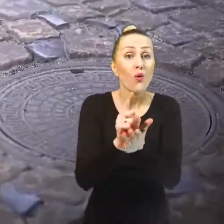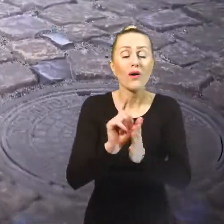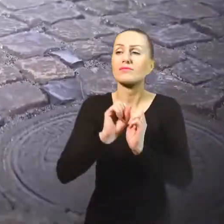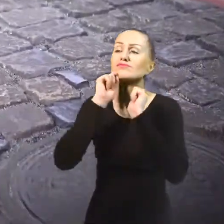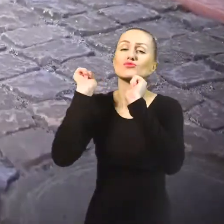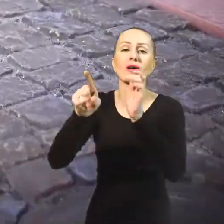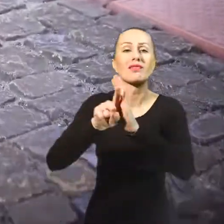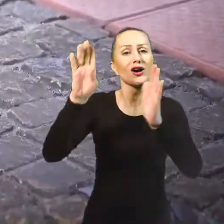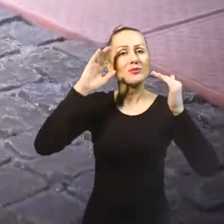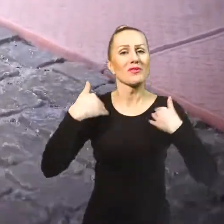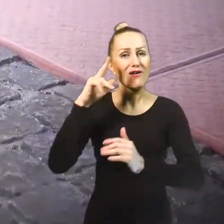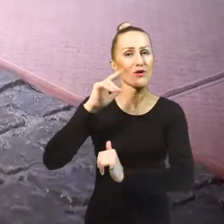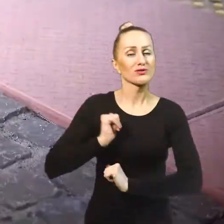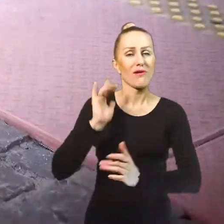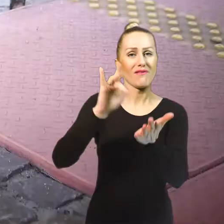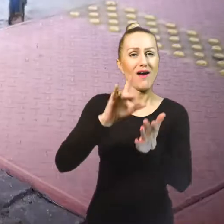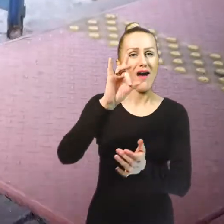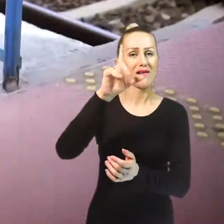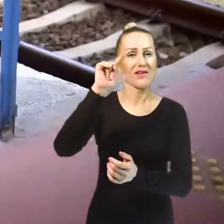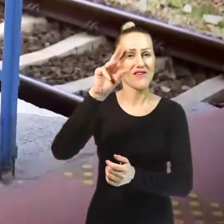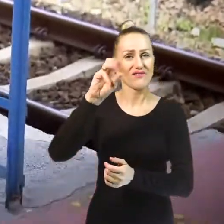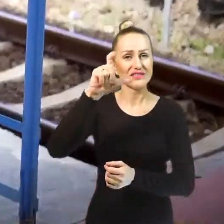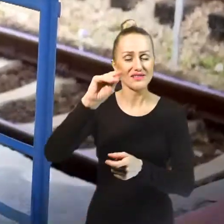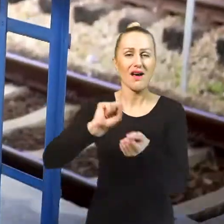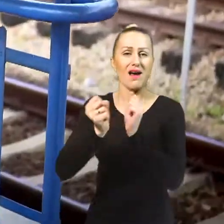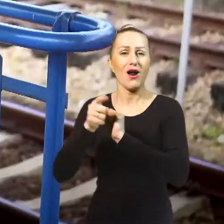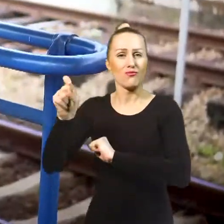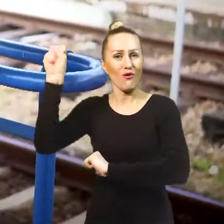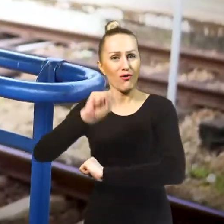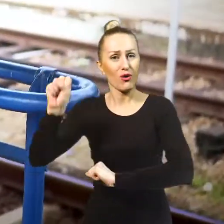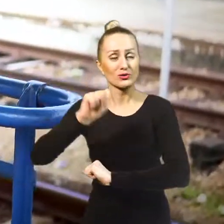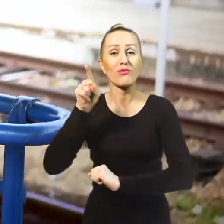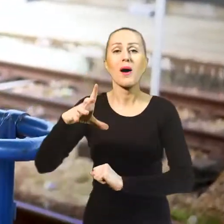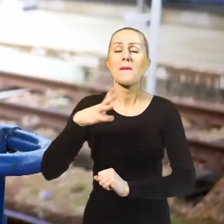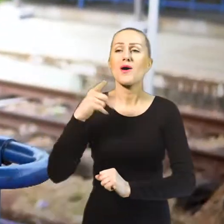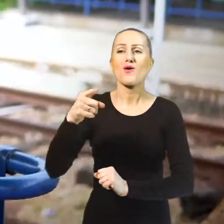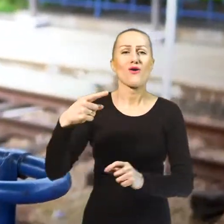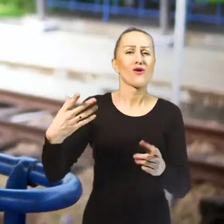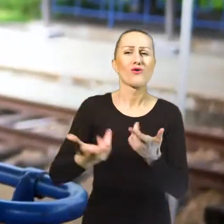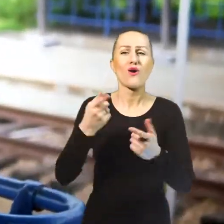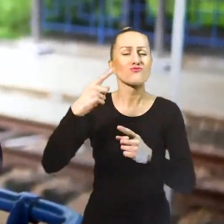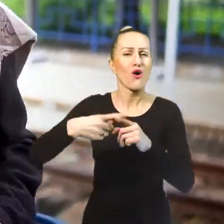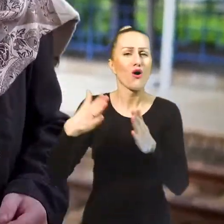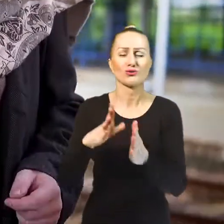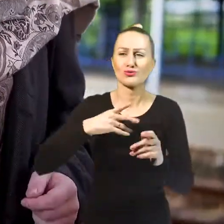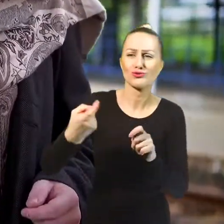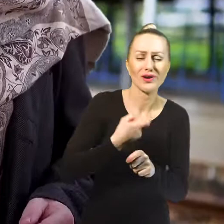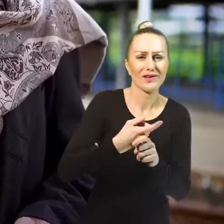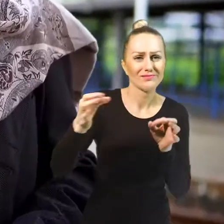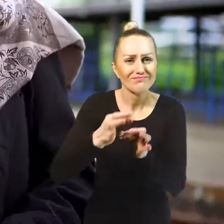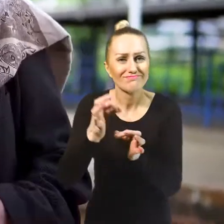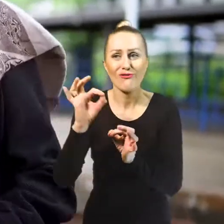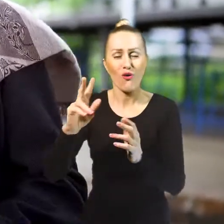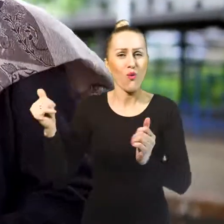wrocławskich lazaretów. W altanie ogrodu proboszcza szyto i cerowano odzież żołnierską. Przez miasto,